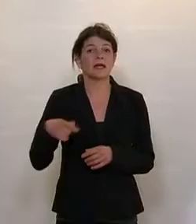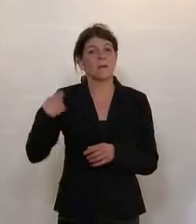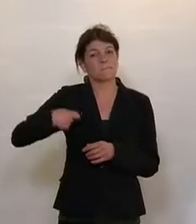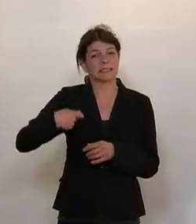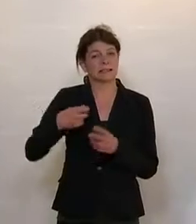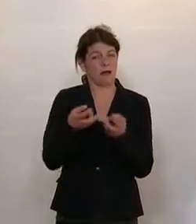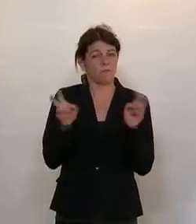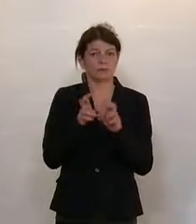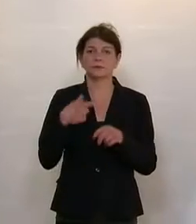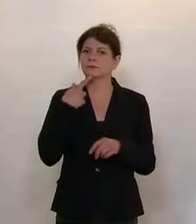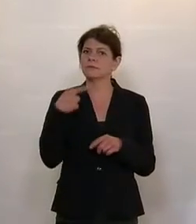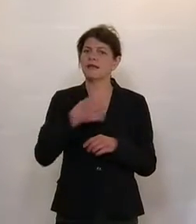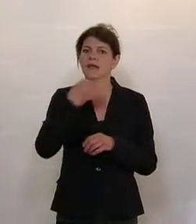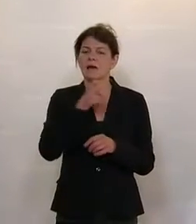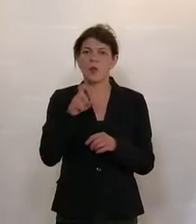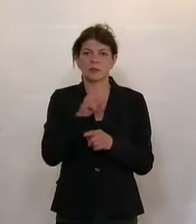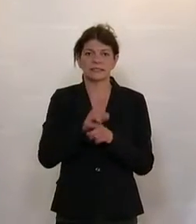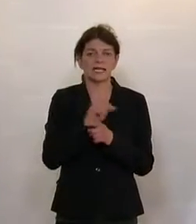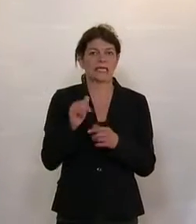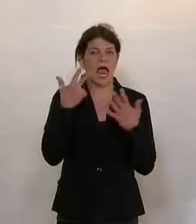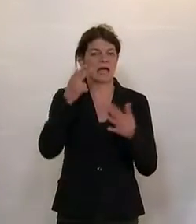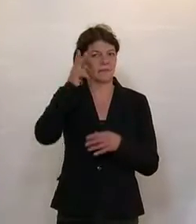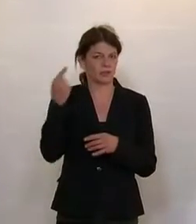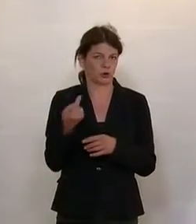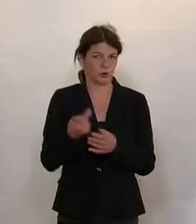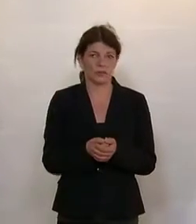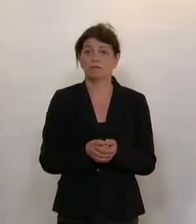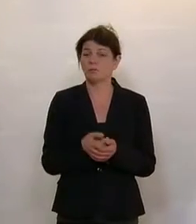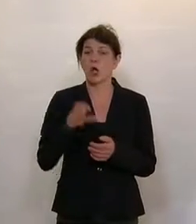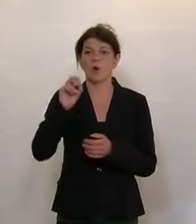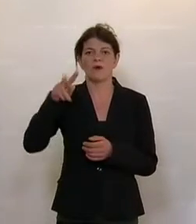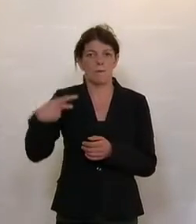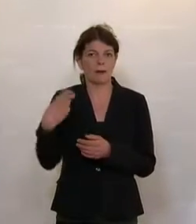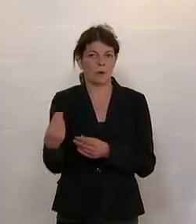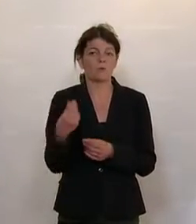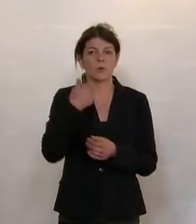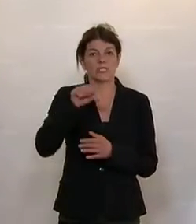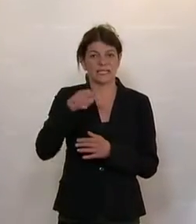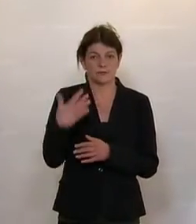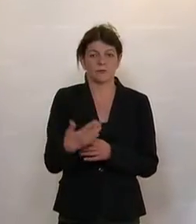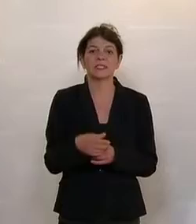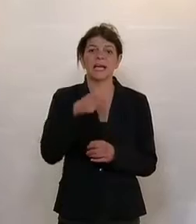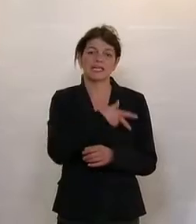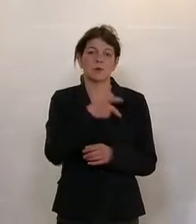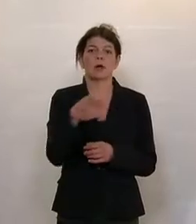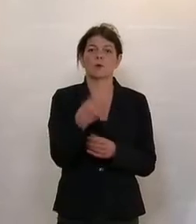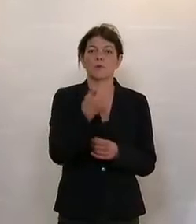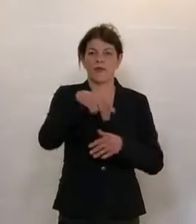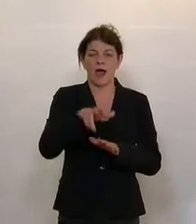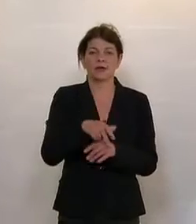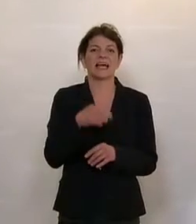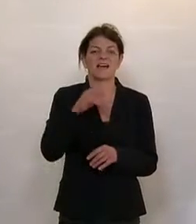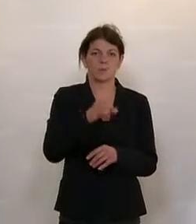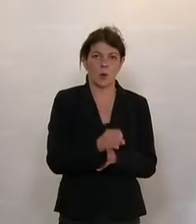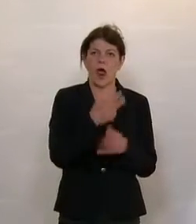Weiter geht es dann mit Themen aus dem Bundesheer. Auch das ein einstimmiger Vorschlag des Ausschusses,